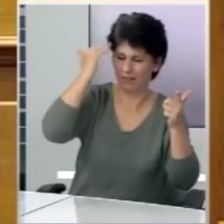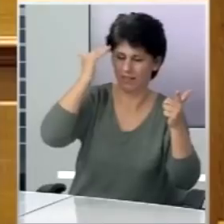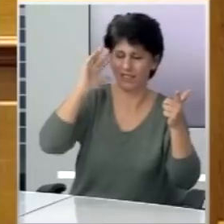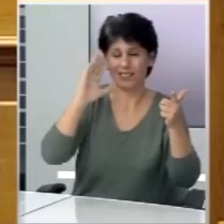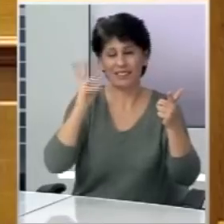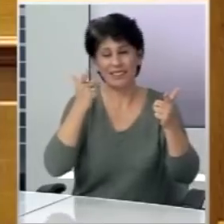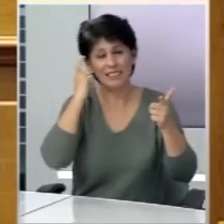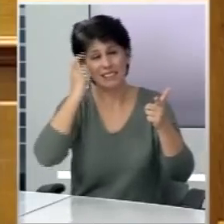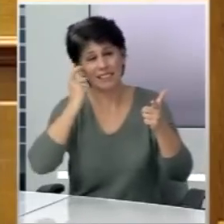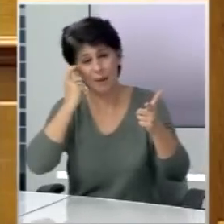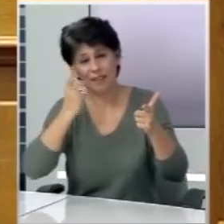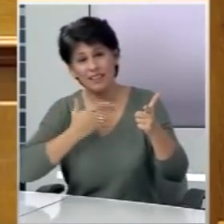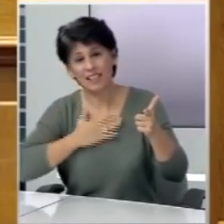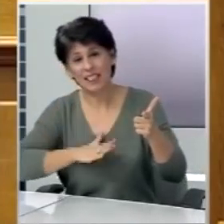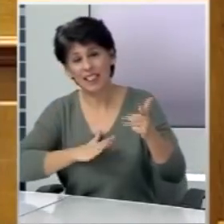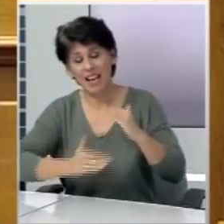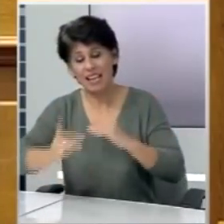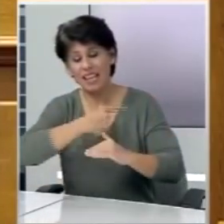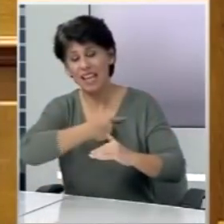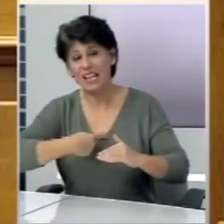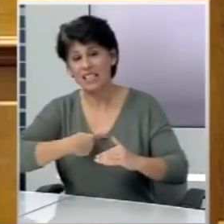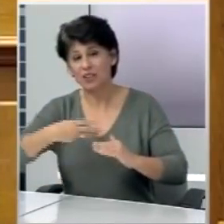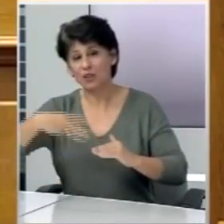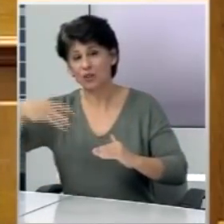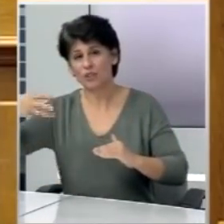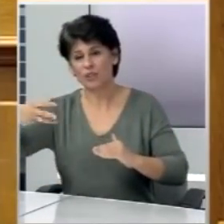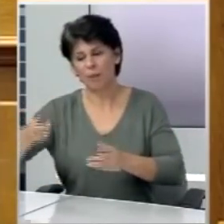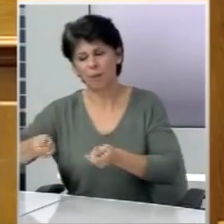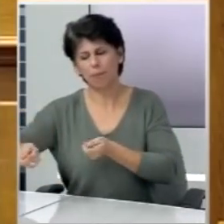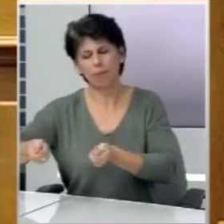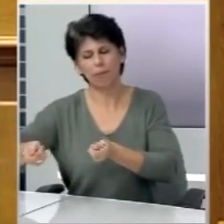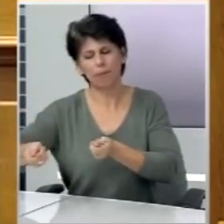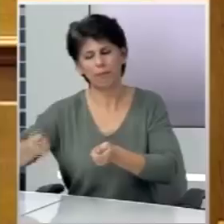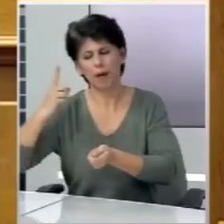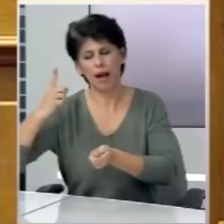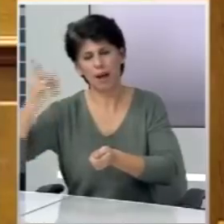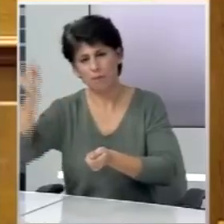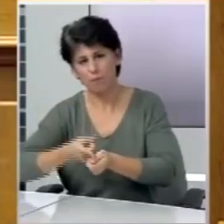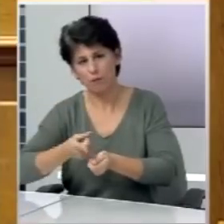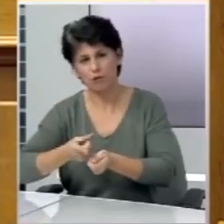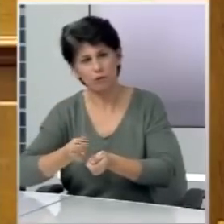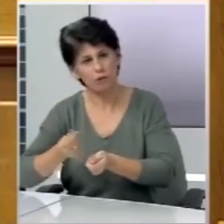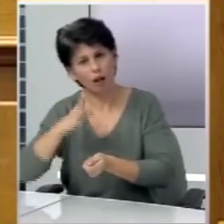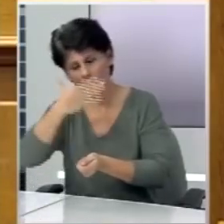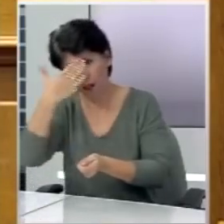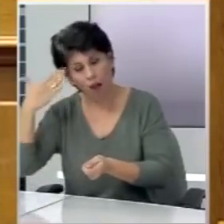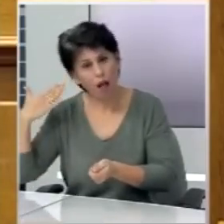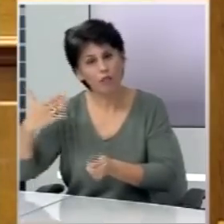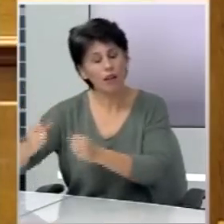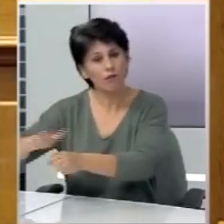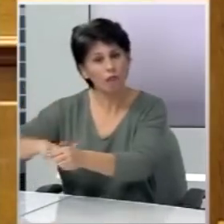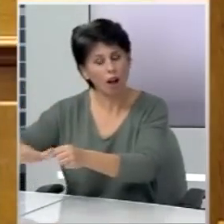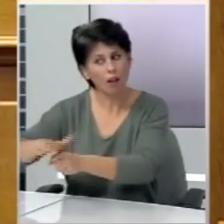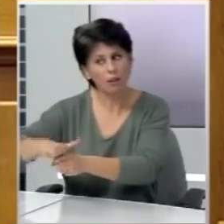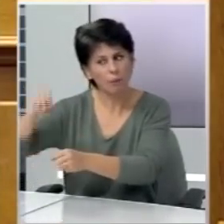σκέπτεται και το τι επιδιώκει η ηγεσία του ΣΥΡΙΖΑ, πατρονάροντας ένα μέρος της αριστερής αγνής βάσης της, είναι